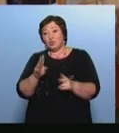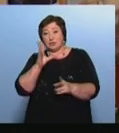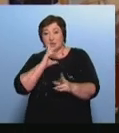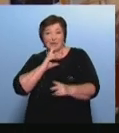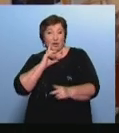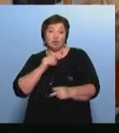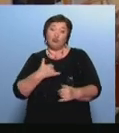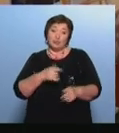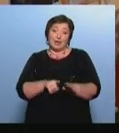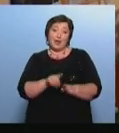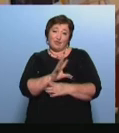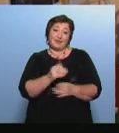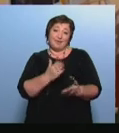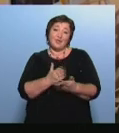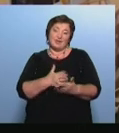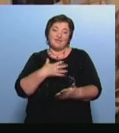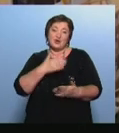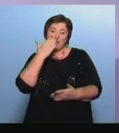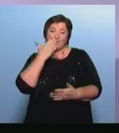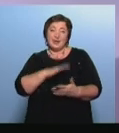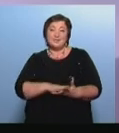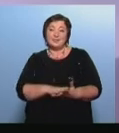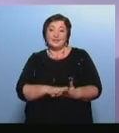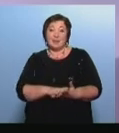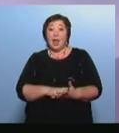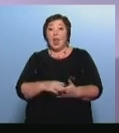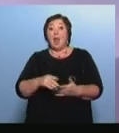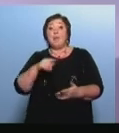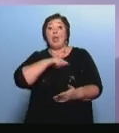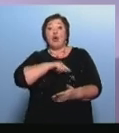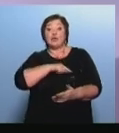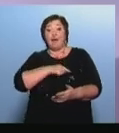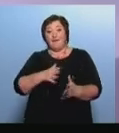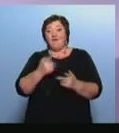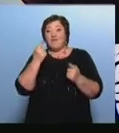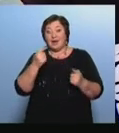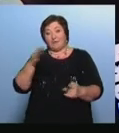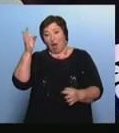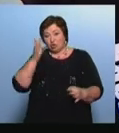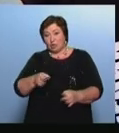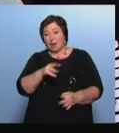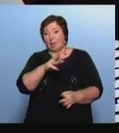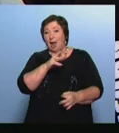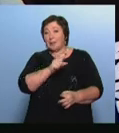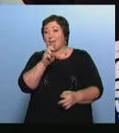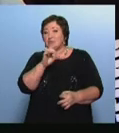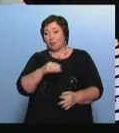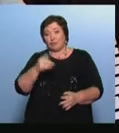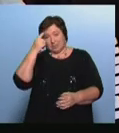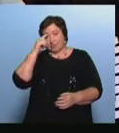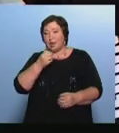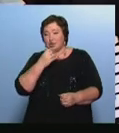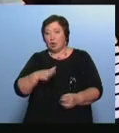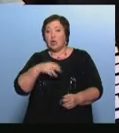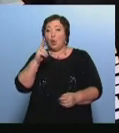нас тоже есть фотография в Курье Биографию великого оружейника Арина Башмакова знает хорошо Она родилась и живет в